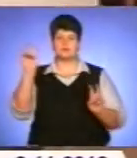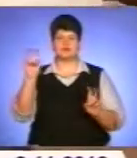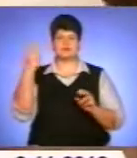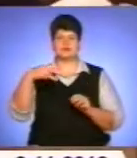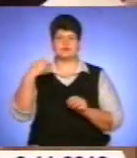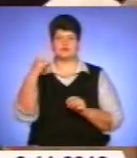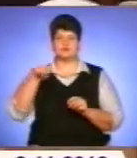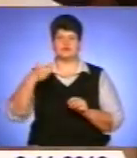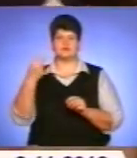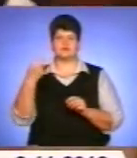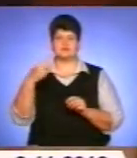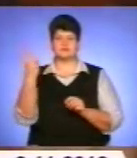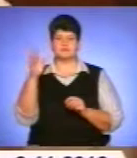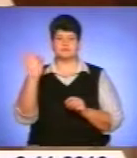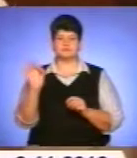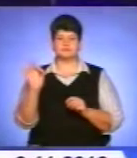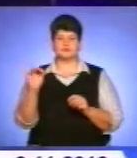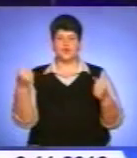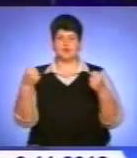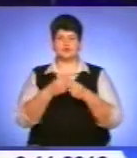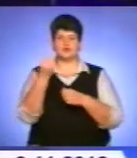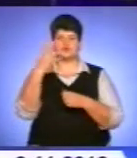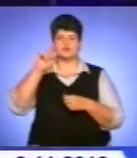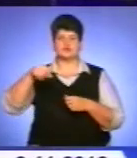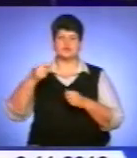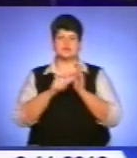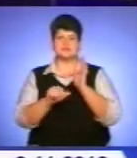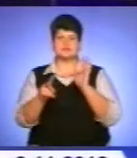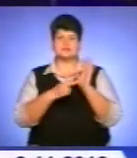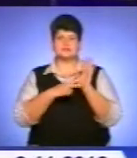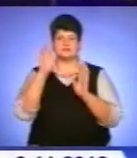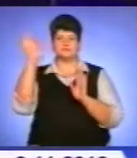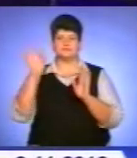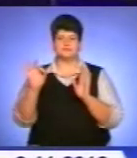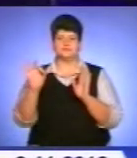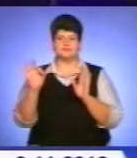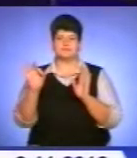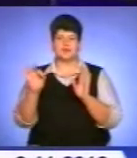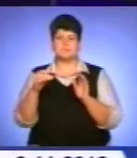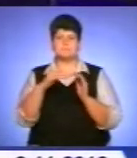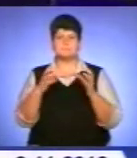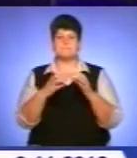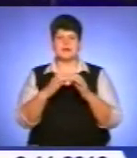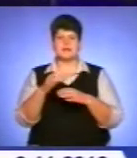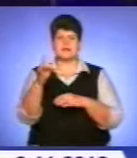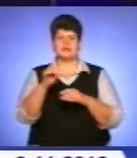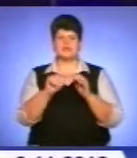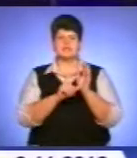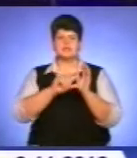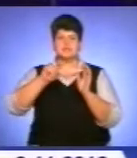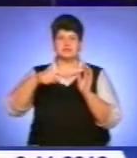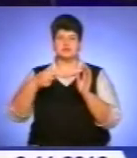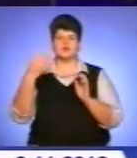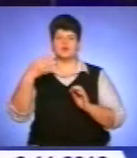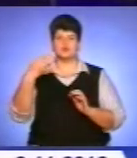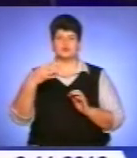,22%. Партія «Удар» – 14,67% та партія «Регіонів» – 6,40%